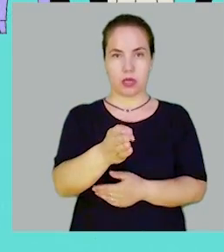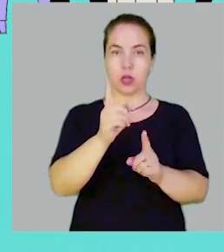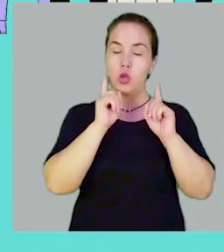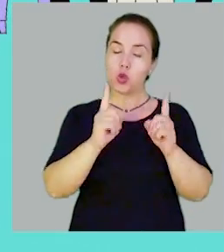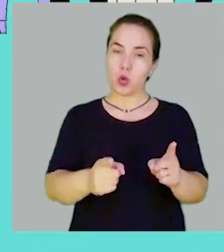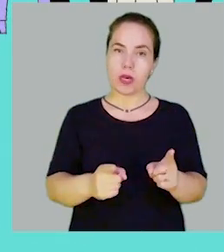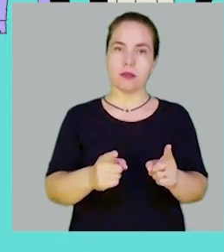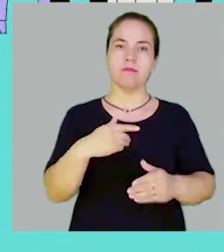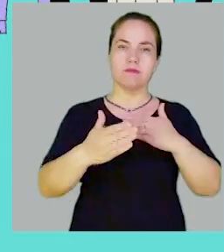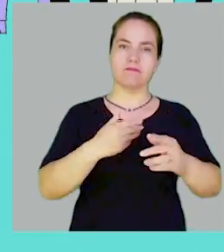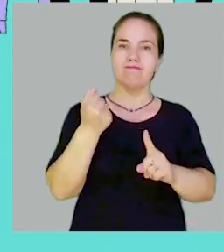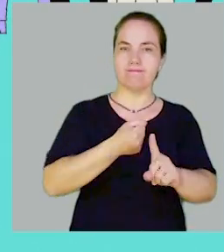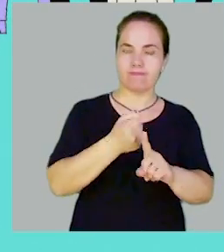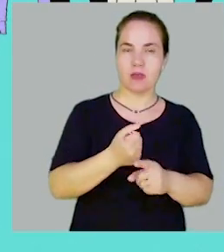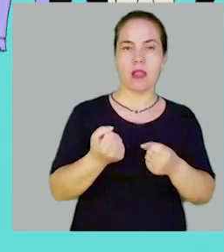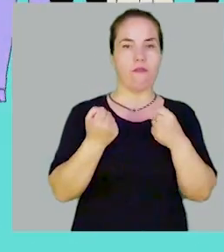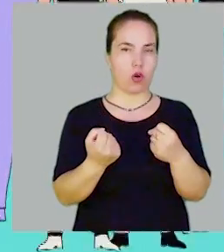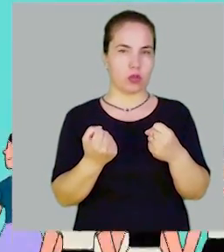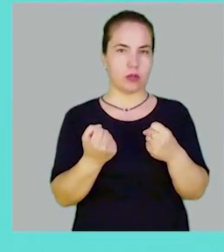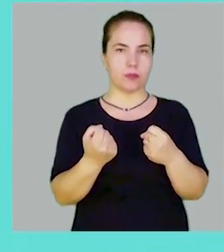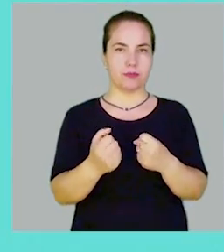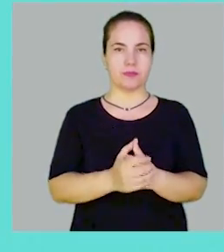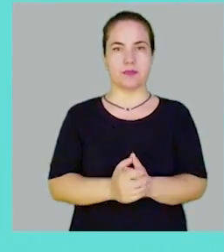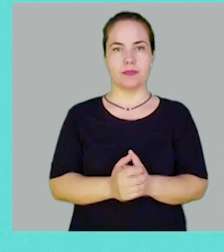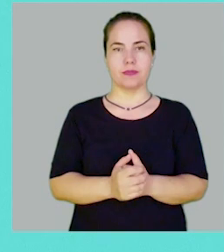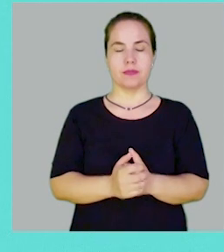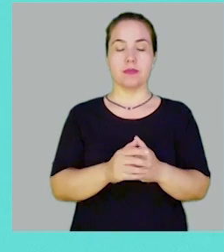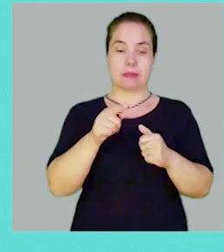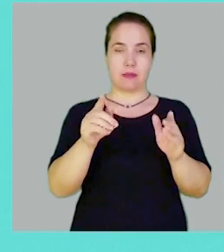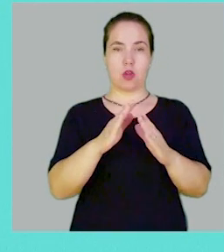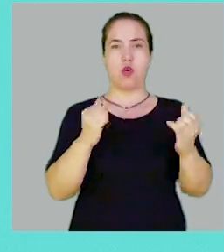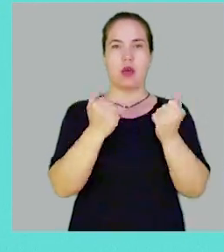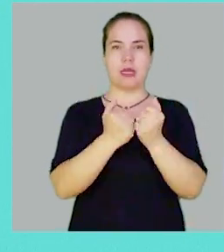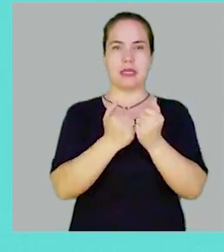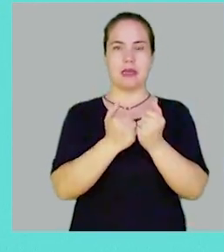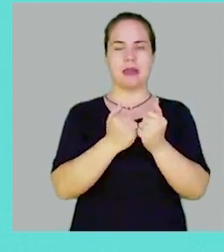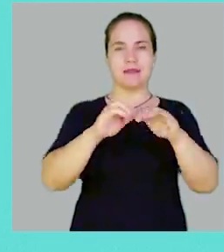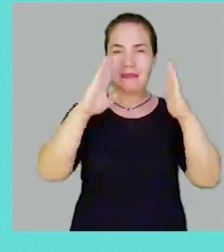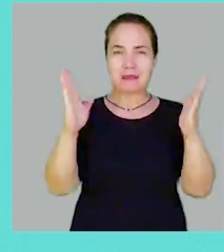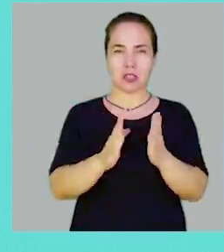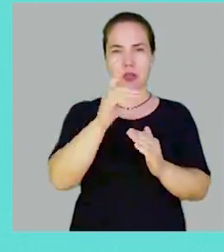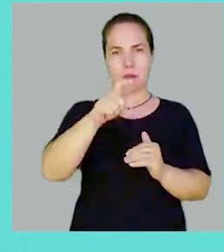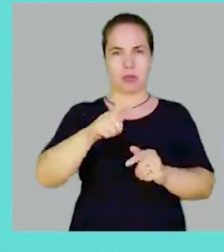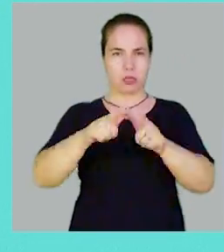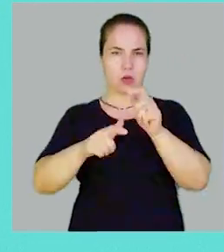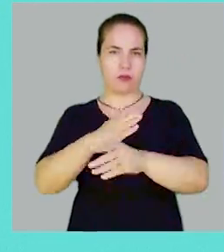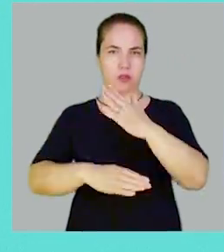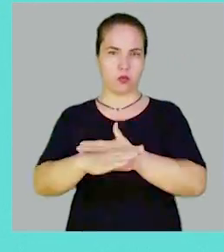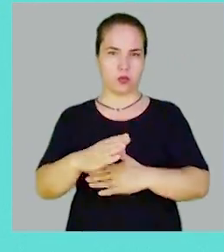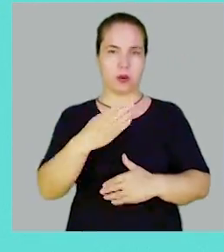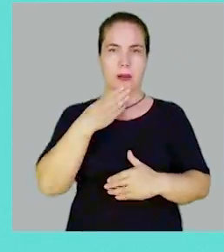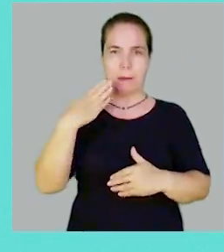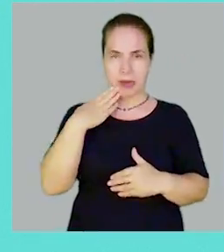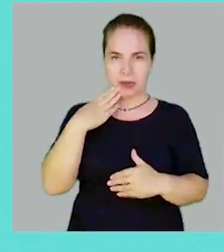guzo, reago. Bordi këmbëtar advokues propak, fton familjarët dhe personat me aftësit të kufizuar,